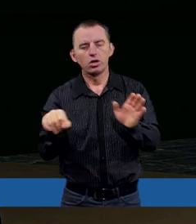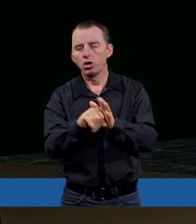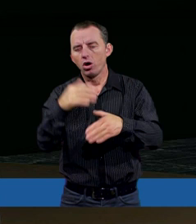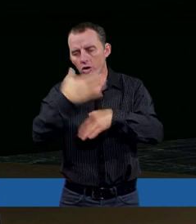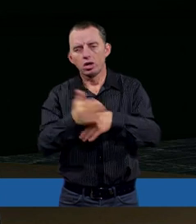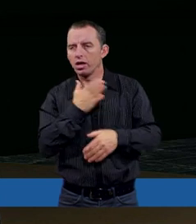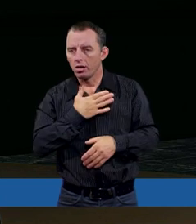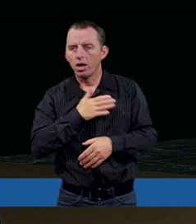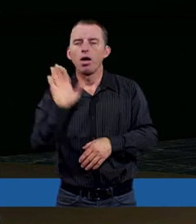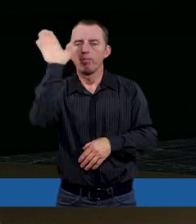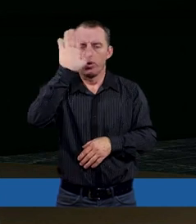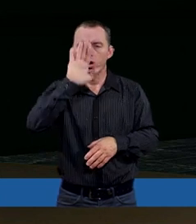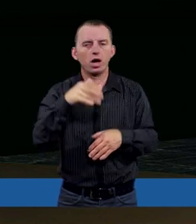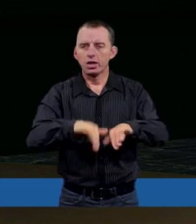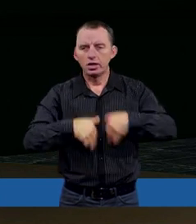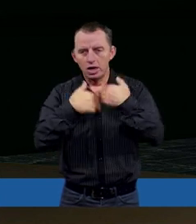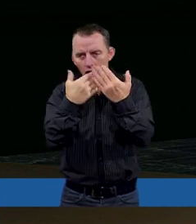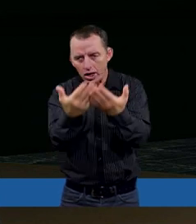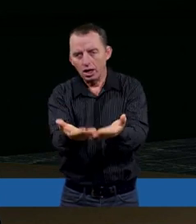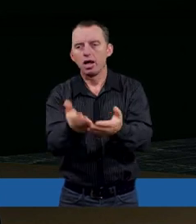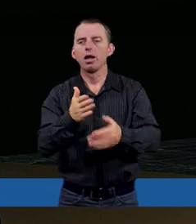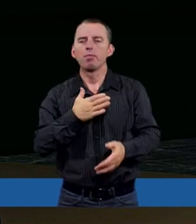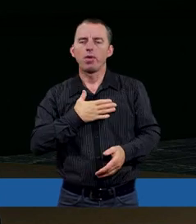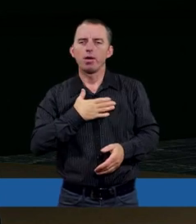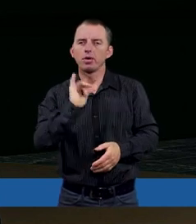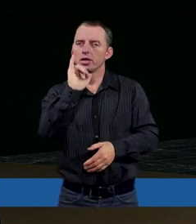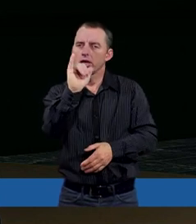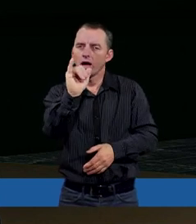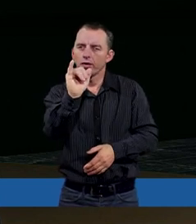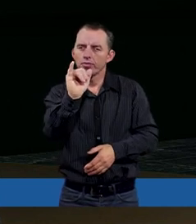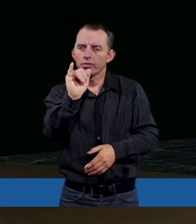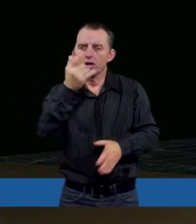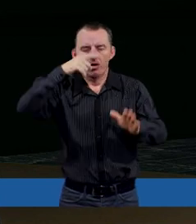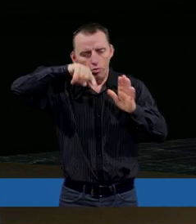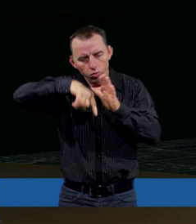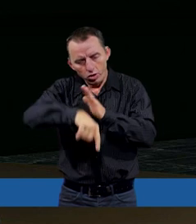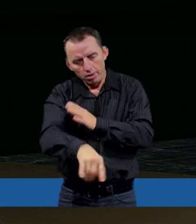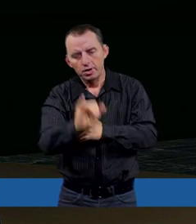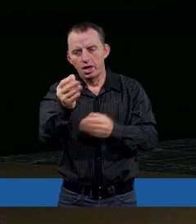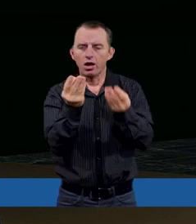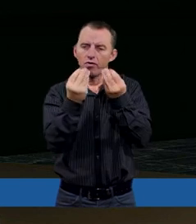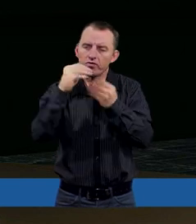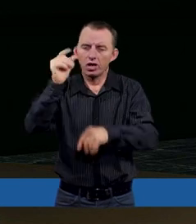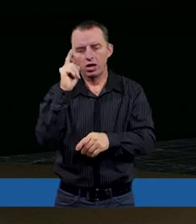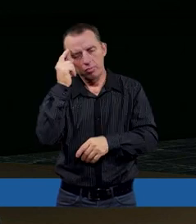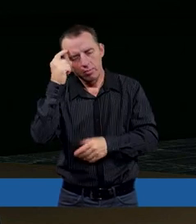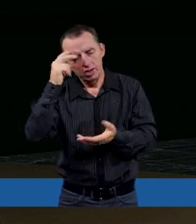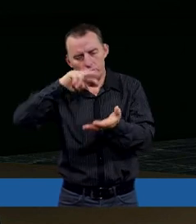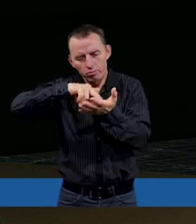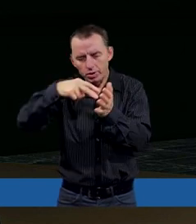znają. Mówią, że Boga nie da się zgłębić, nie znamy jego głębi, jego wielkości, jego zamysłów,